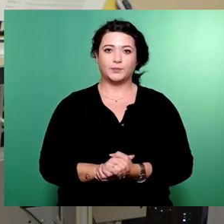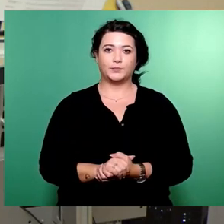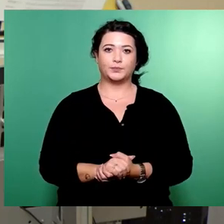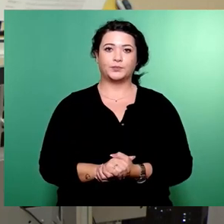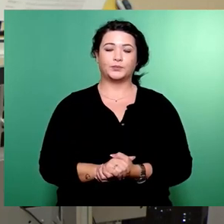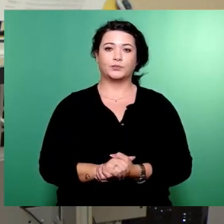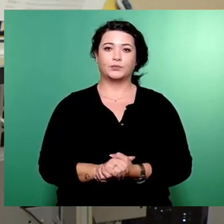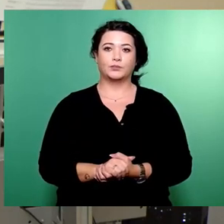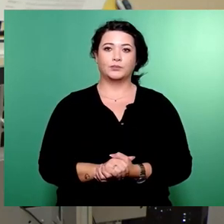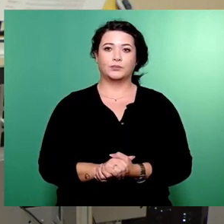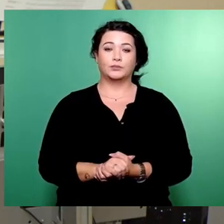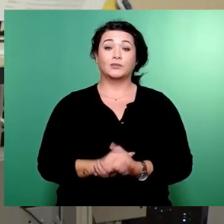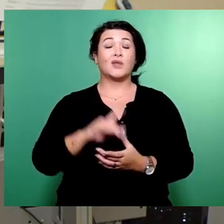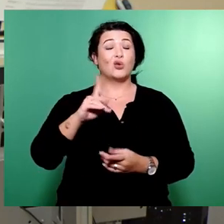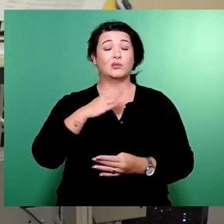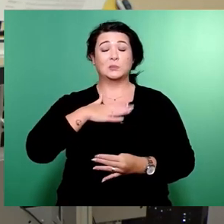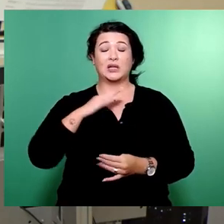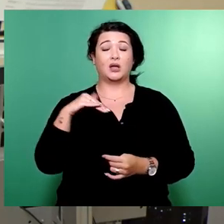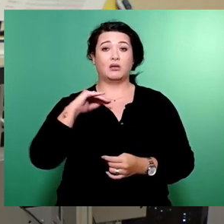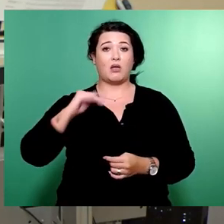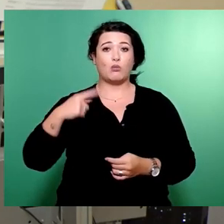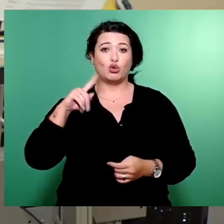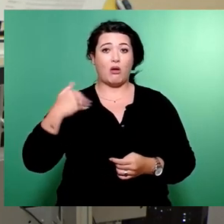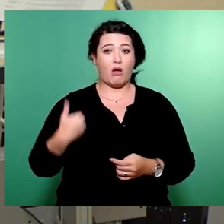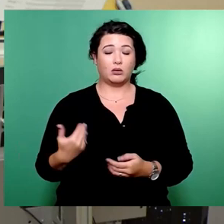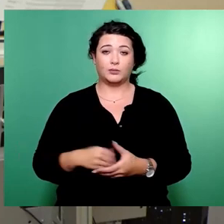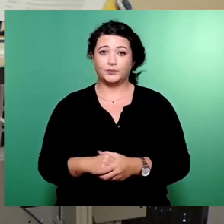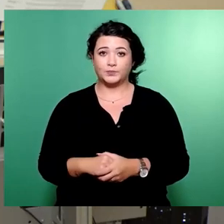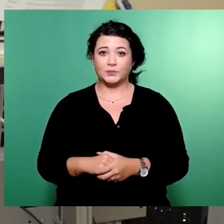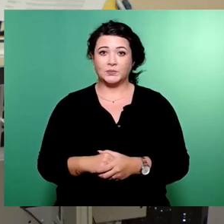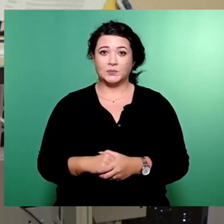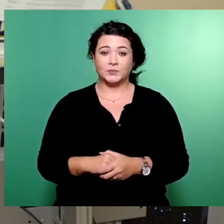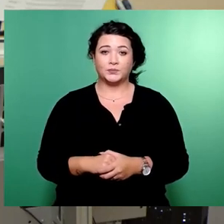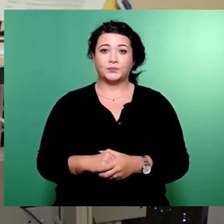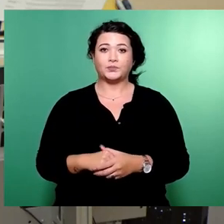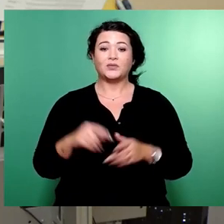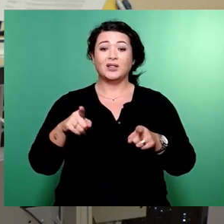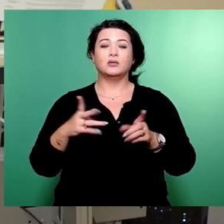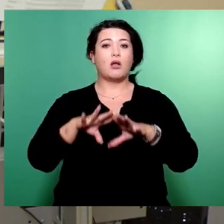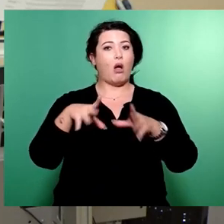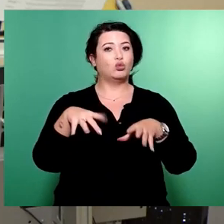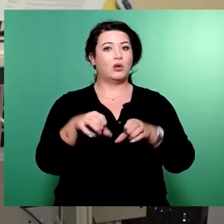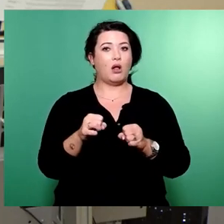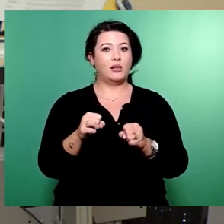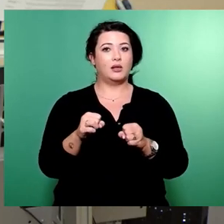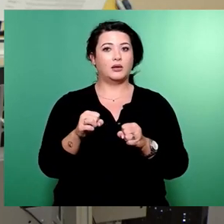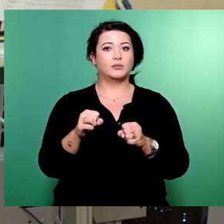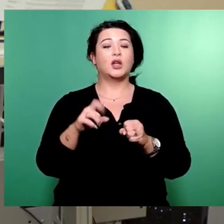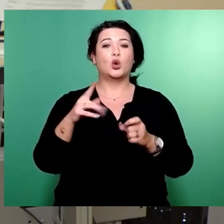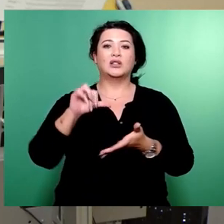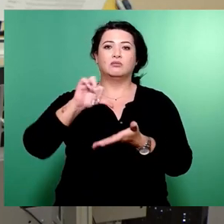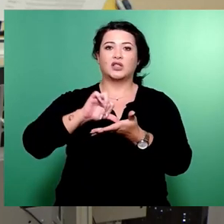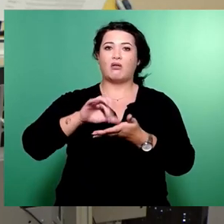Und meine Damen und Herren, wir vollziehen mit diesem Haushalt in zentralen